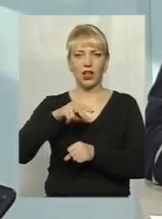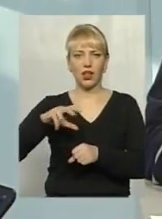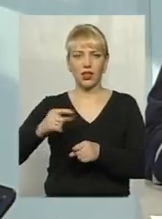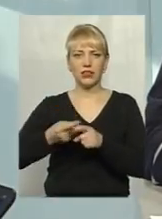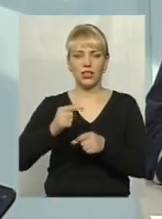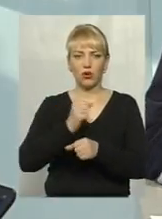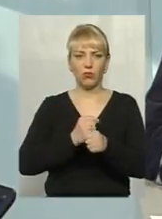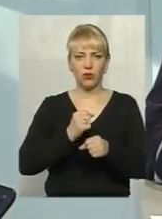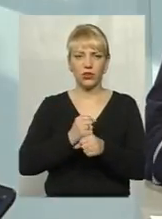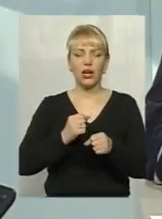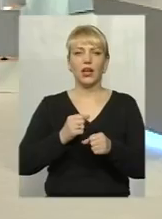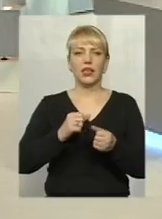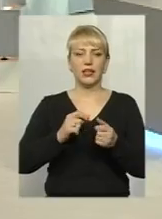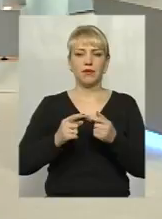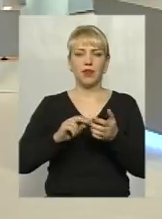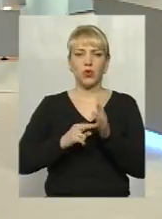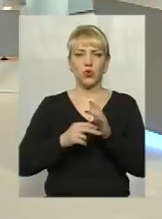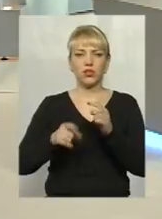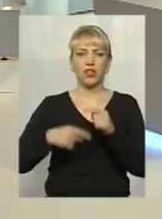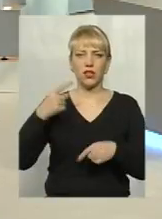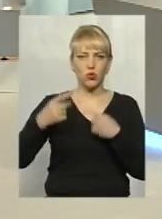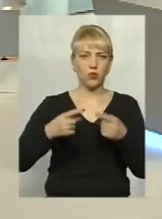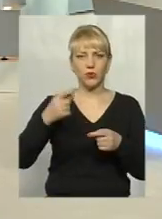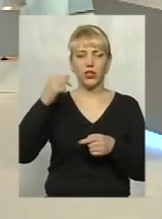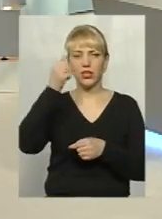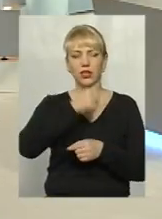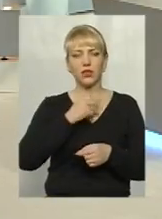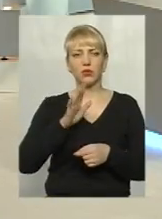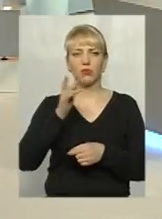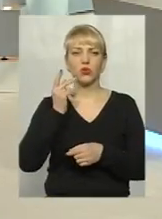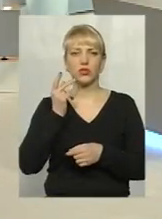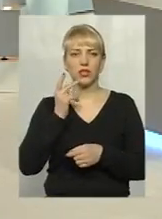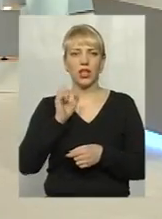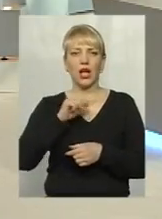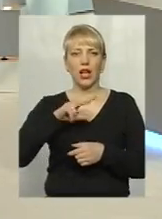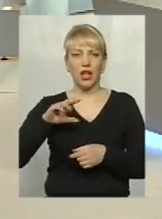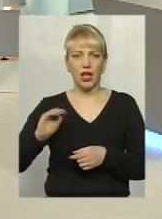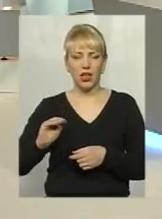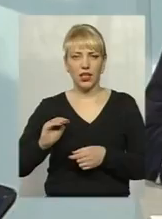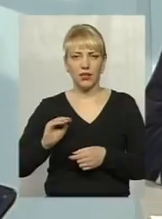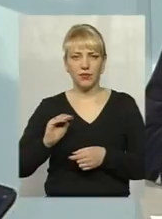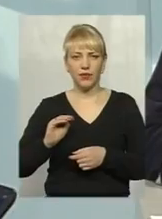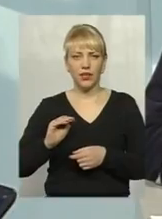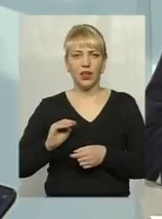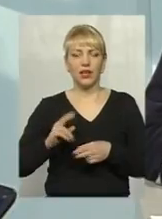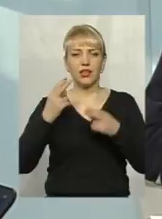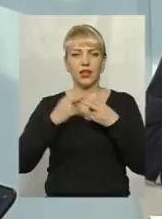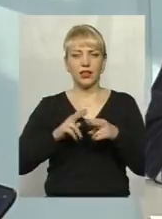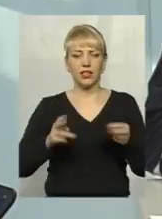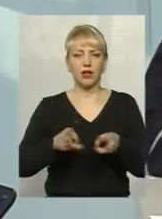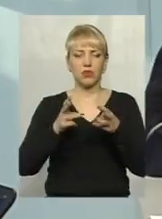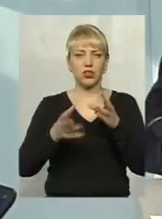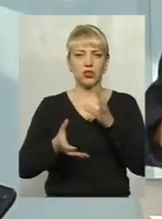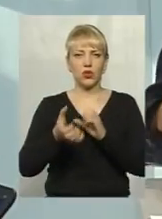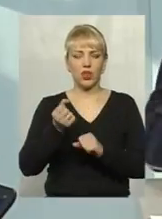наступний рік, тобто вона буде проводитися постійно. Але разом з тим, що техніка пожежно-рятувальна,